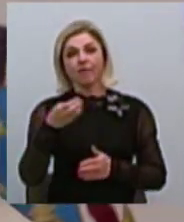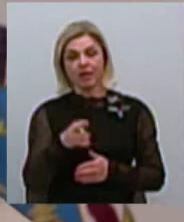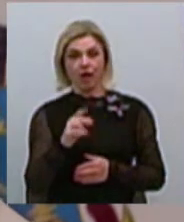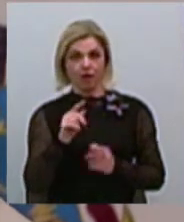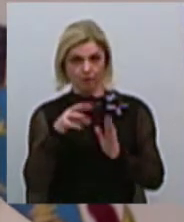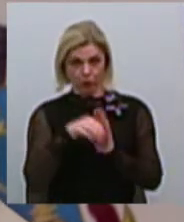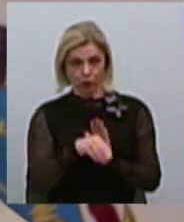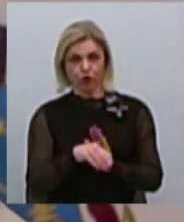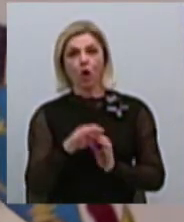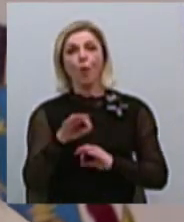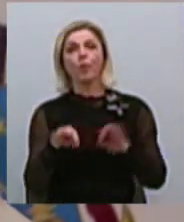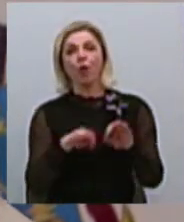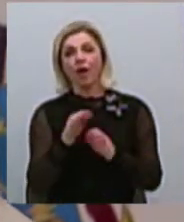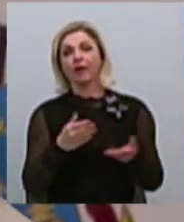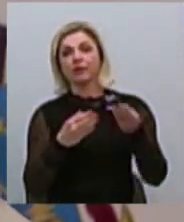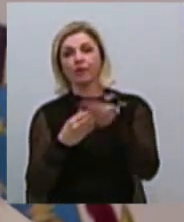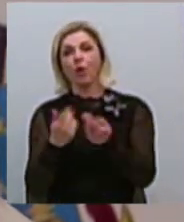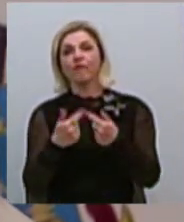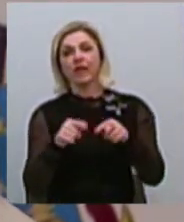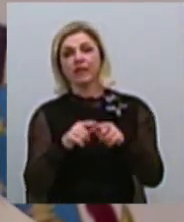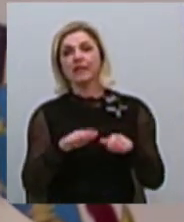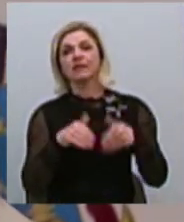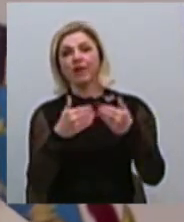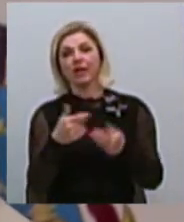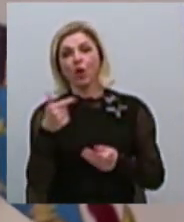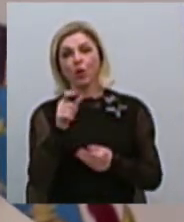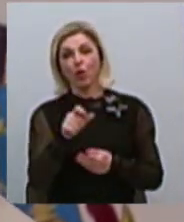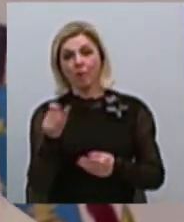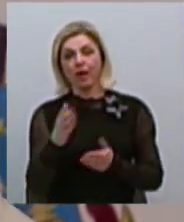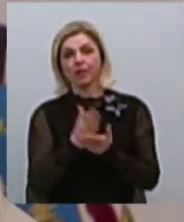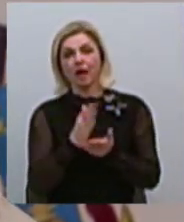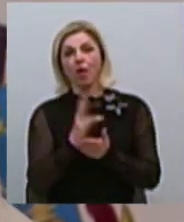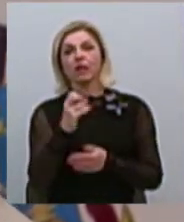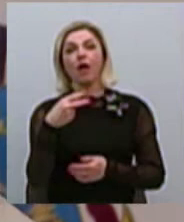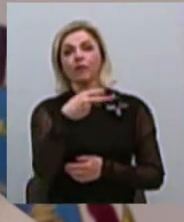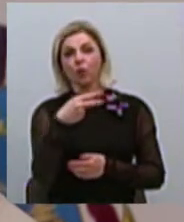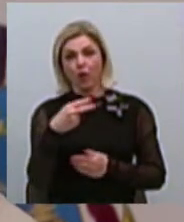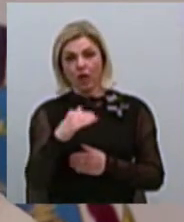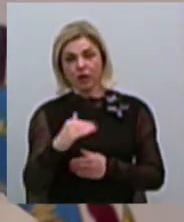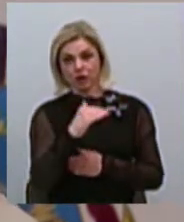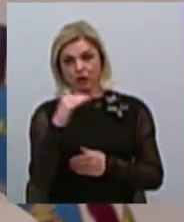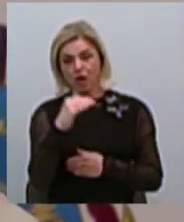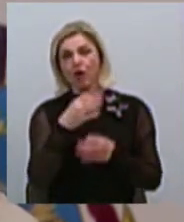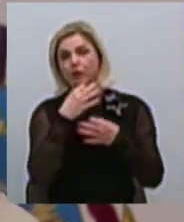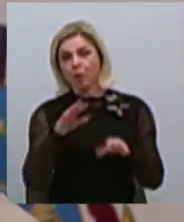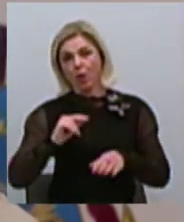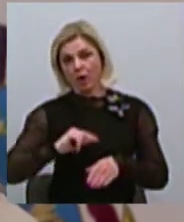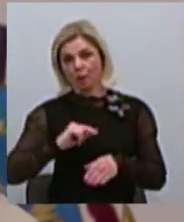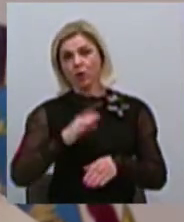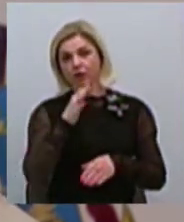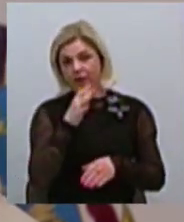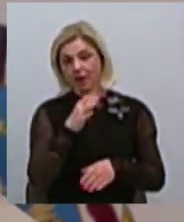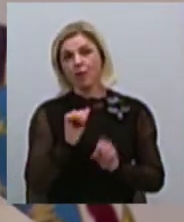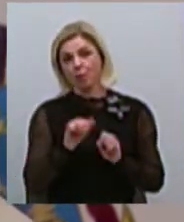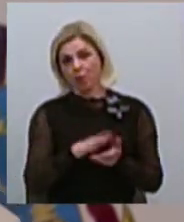подаються до відділу звернення громадян, який сьогодні розташований у нас на другому поверсі. В будь-який робочий час ви можете подати